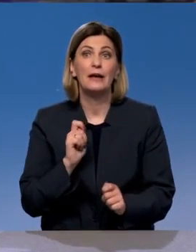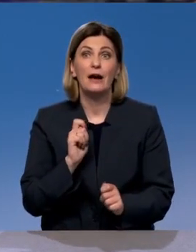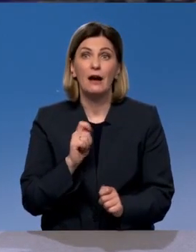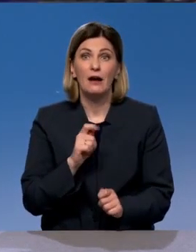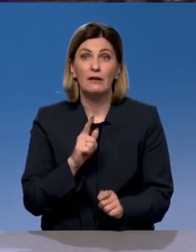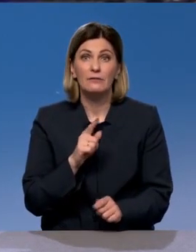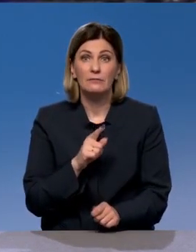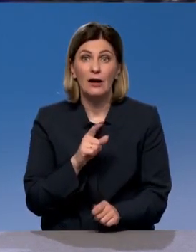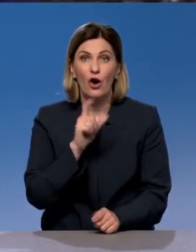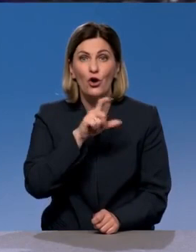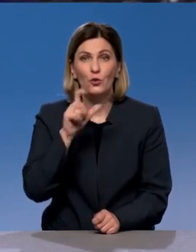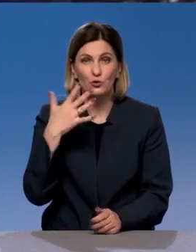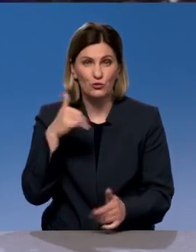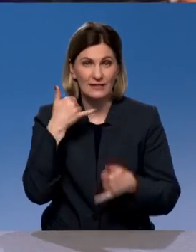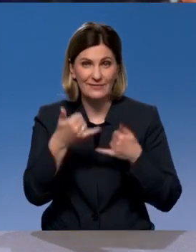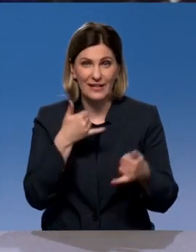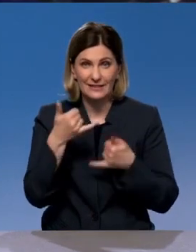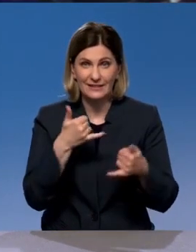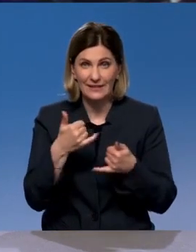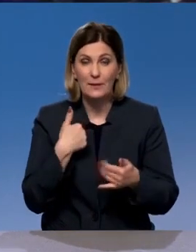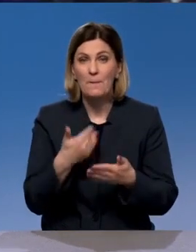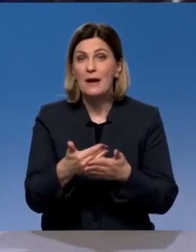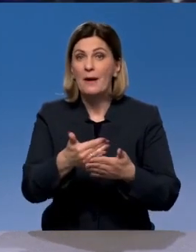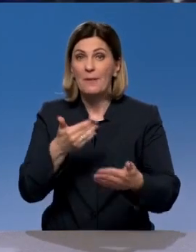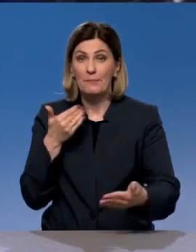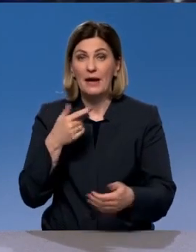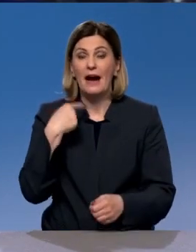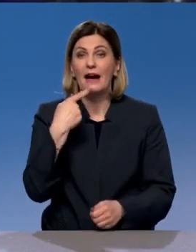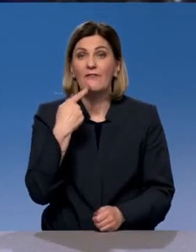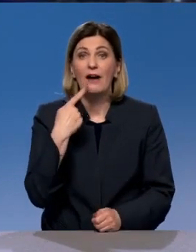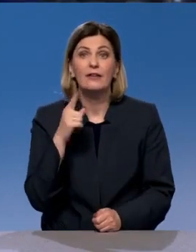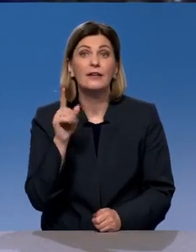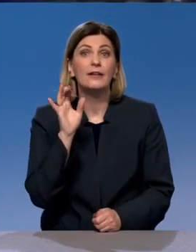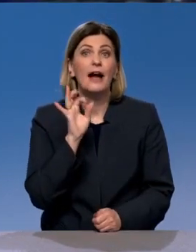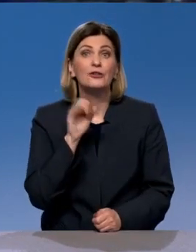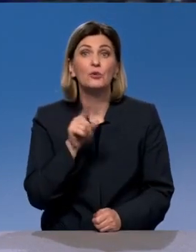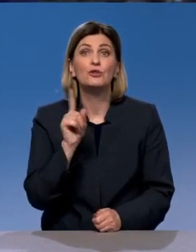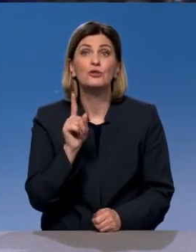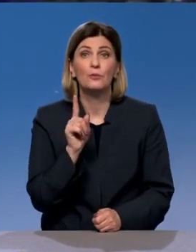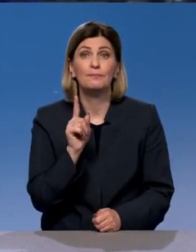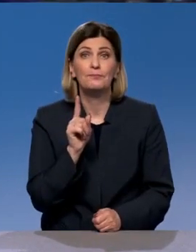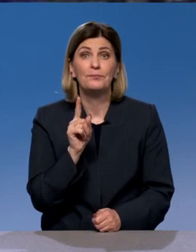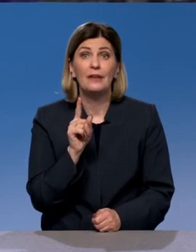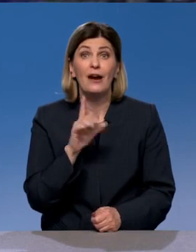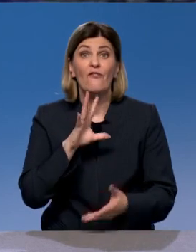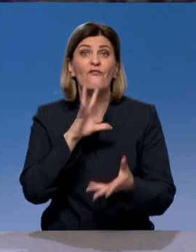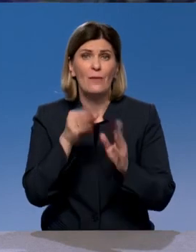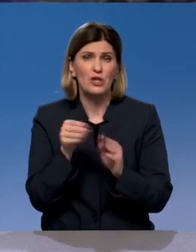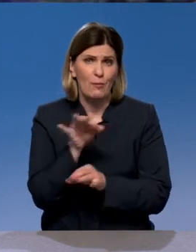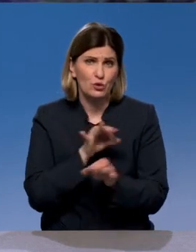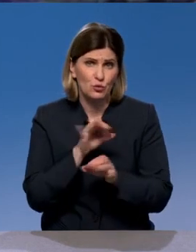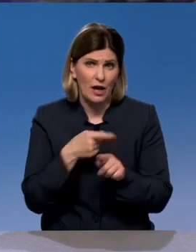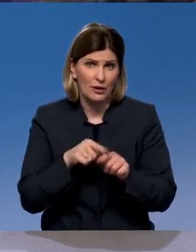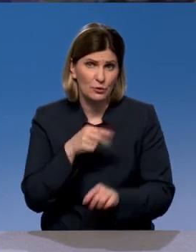Звонят нам уже люди из разных регионов. Мы вот говорили перед эфиром с Кириллом, как бы по поводу того, что, ну, вообще обсуждали тему.